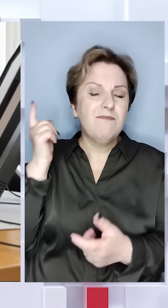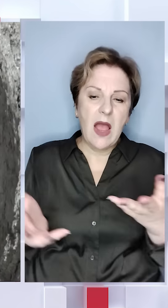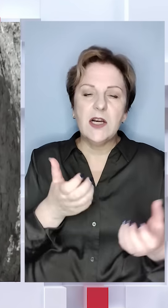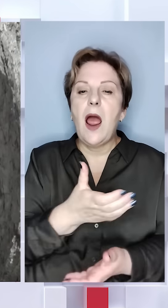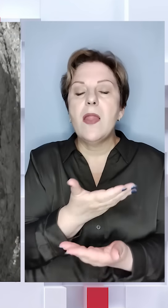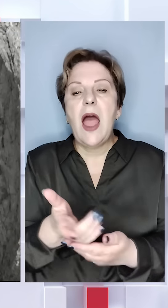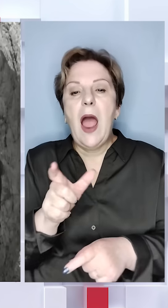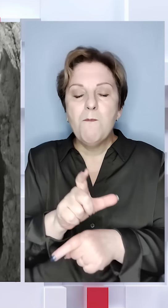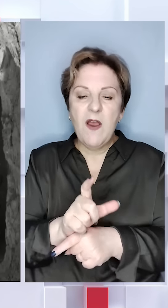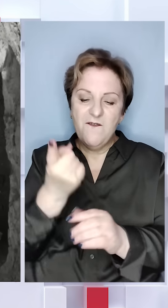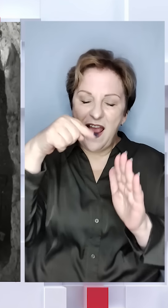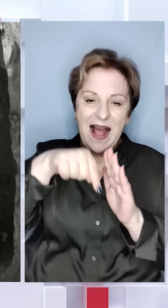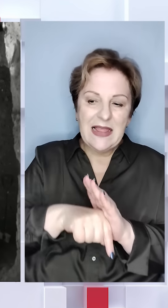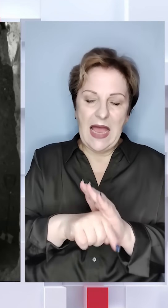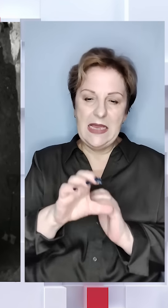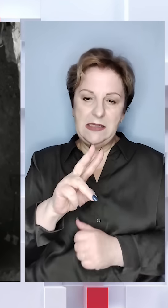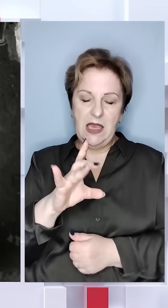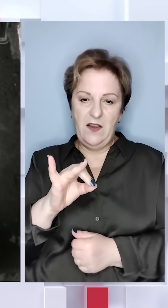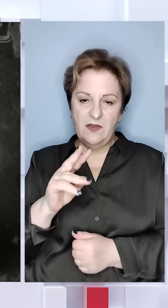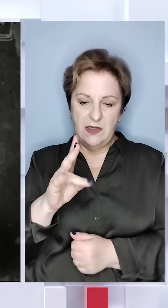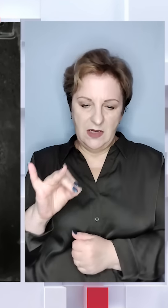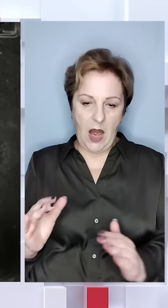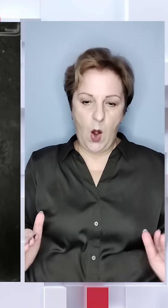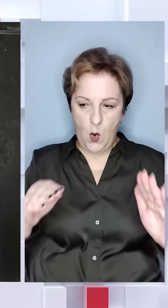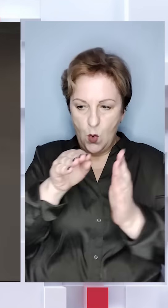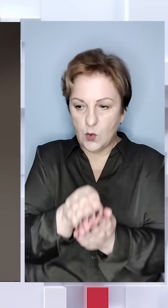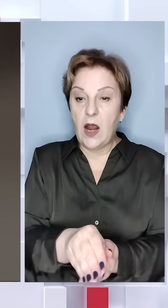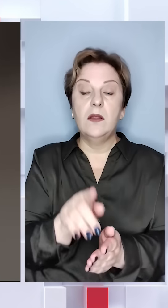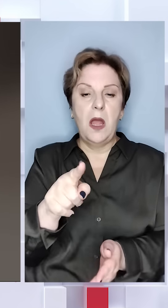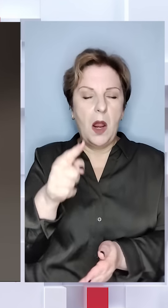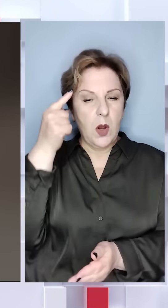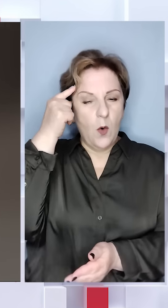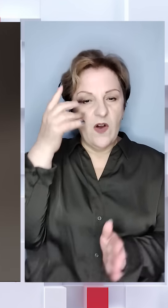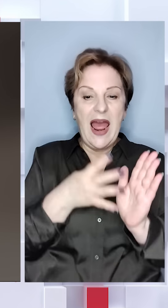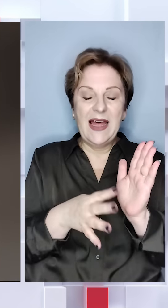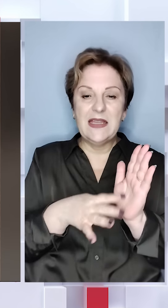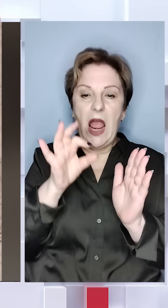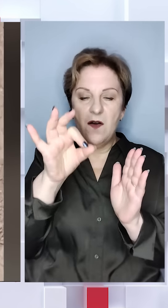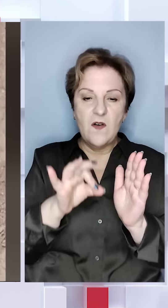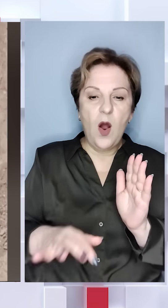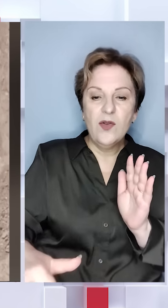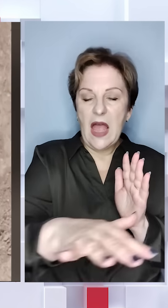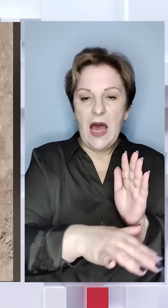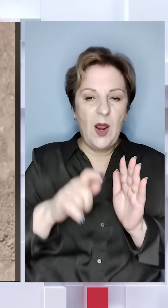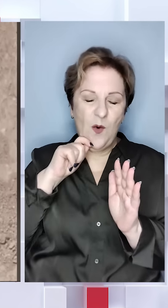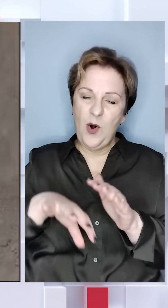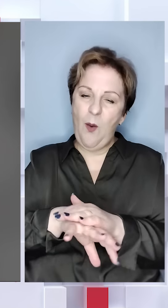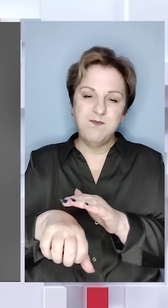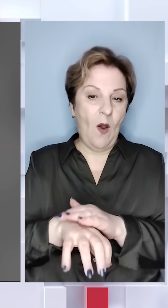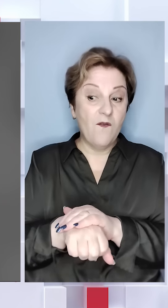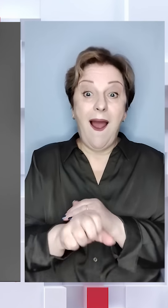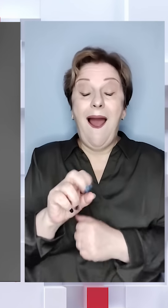розкопував найбільший та найглибший скіфські кургани. На його думку, 90% курганів на території України пограбовані.